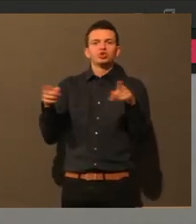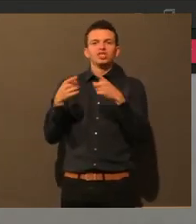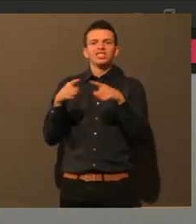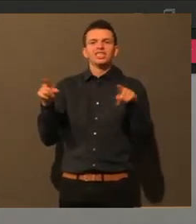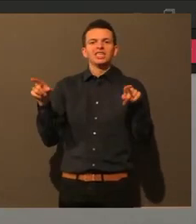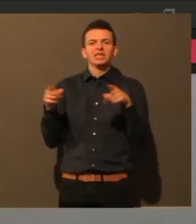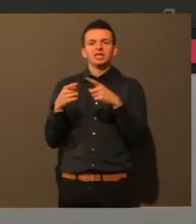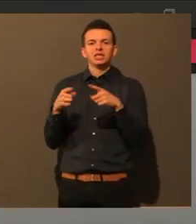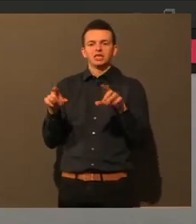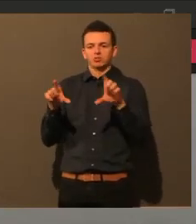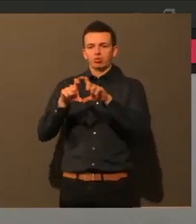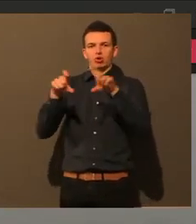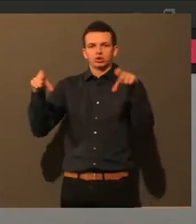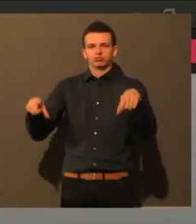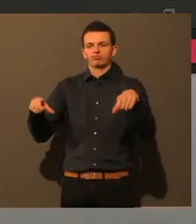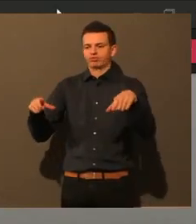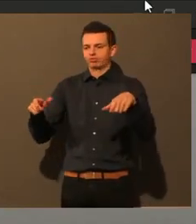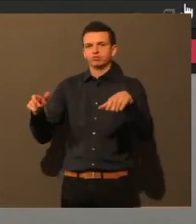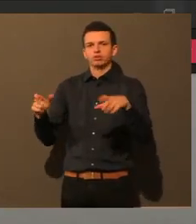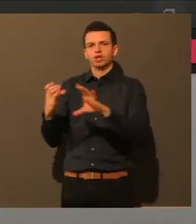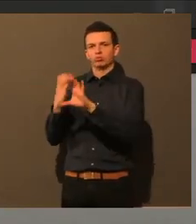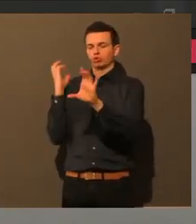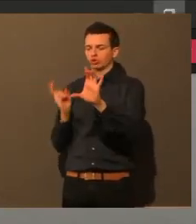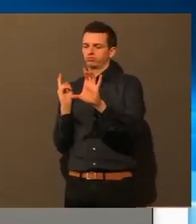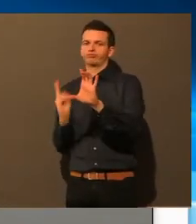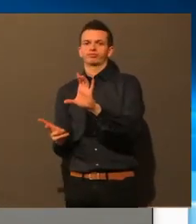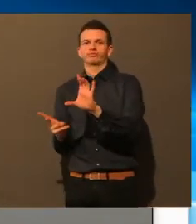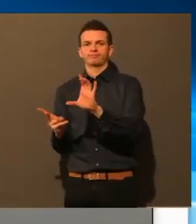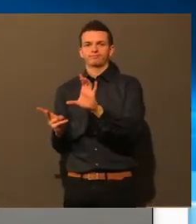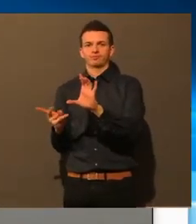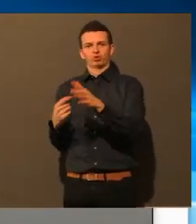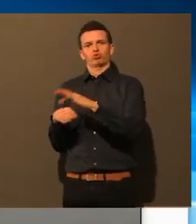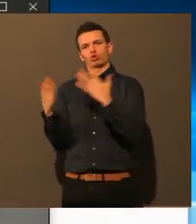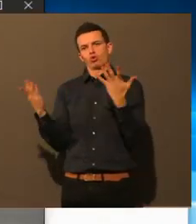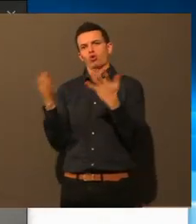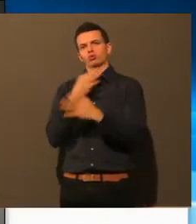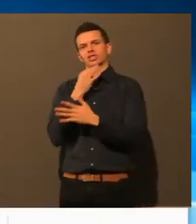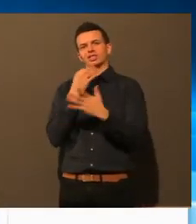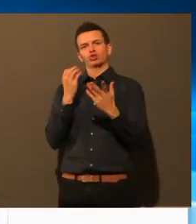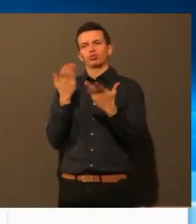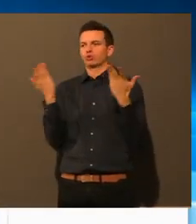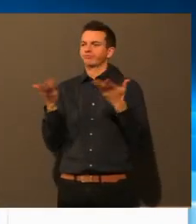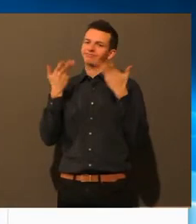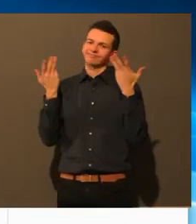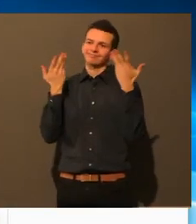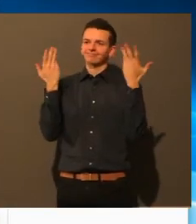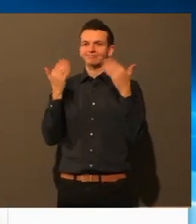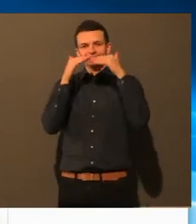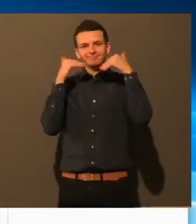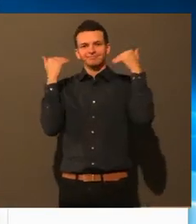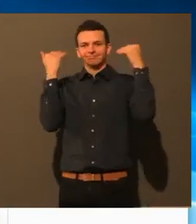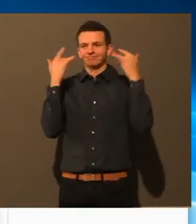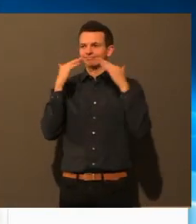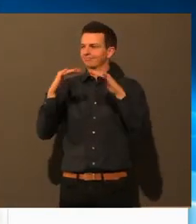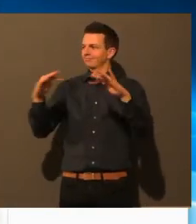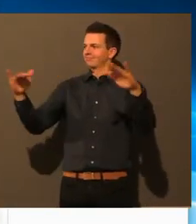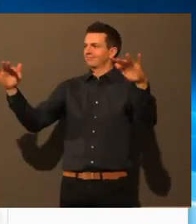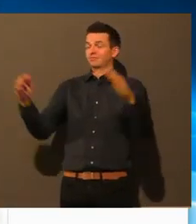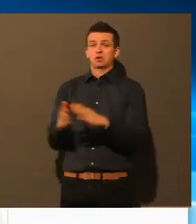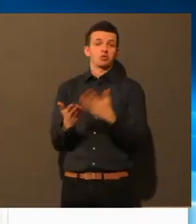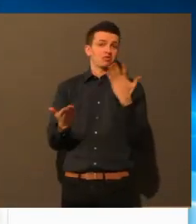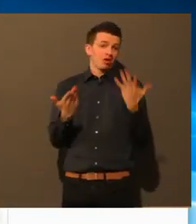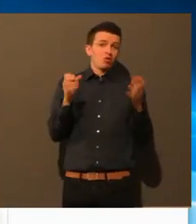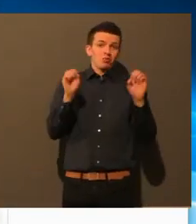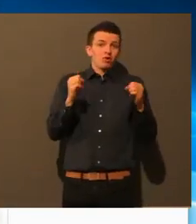ein bisschen gute Stimmung, gute Laune verbreiten. Und keine Ahnung, man kann auch einfach so klingeln. Vielleicht wäre das noch eine